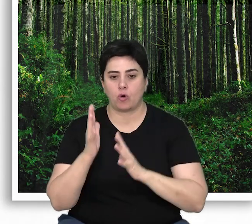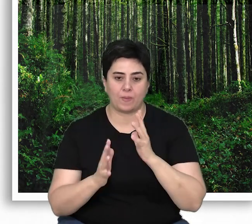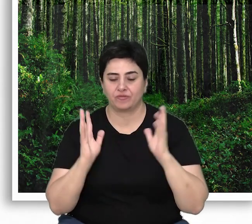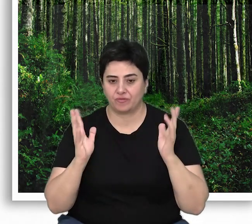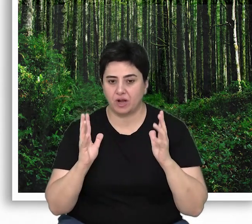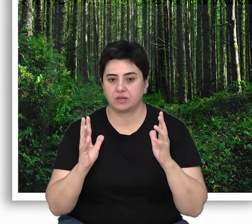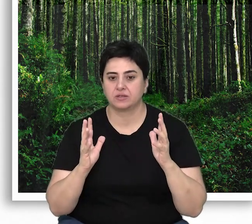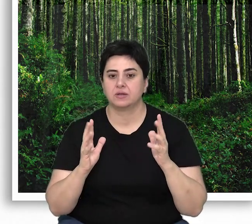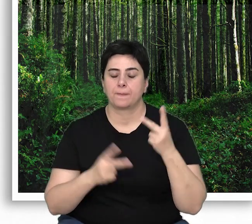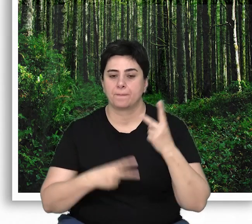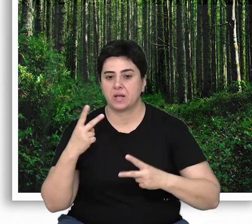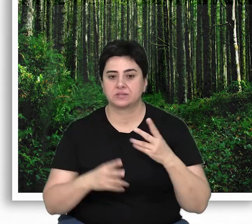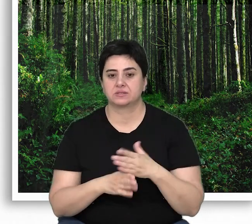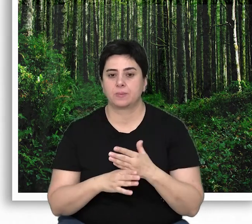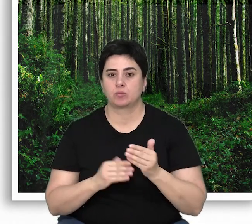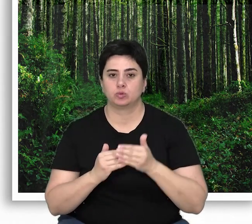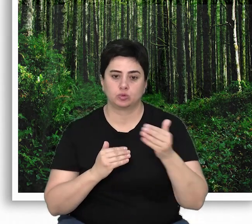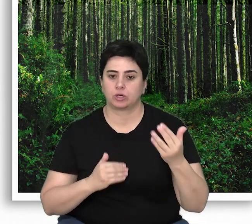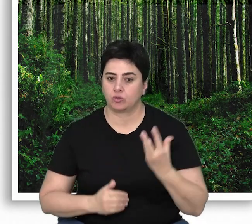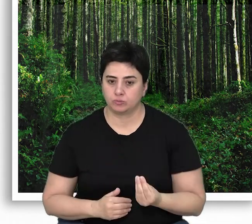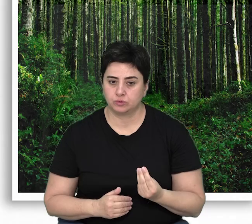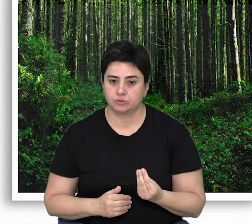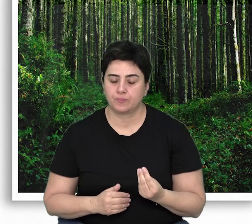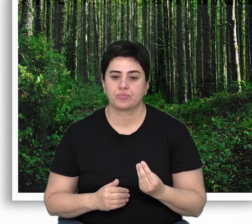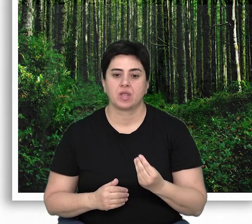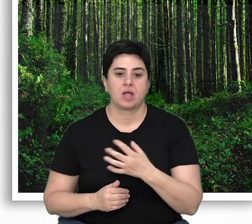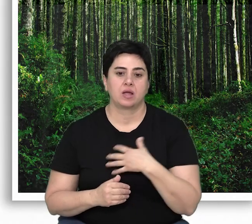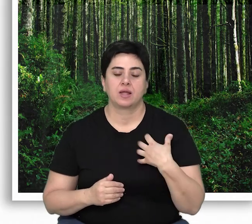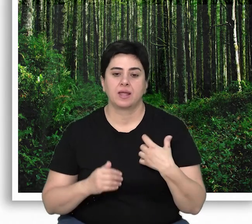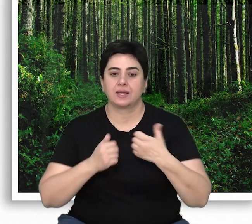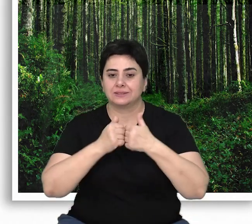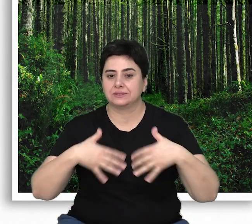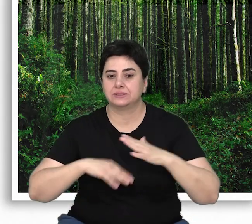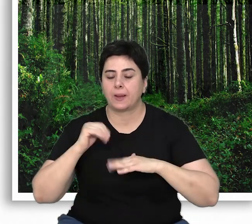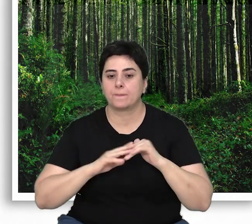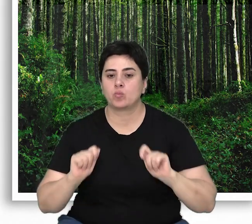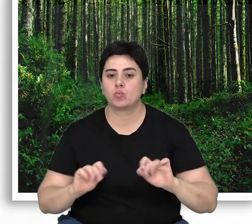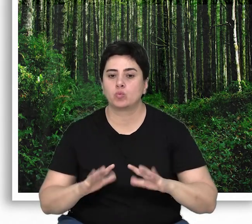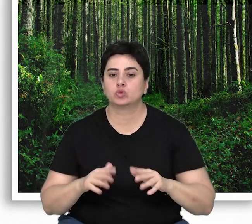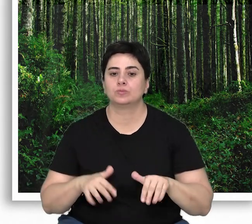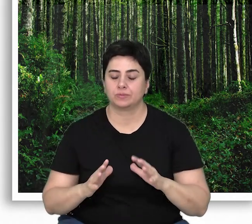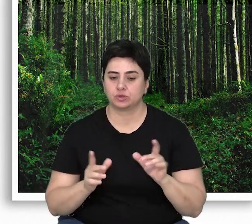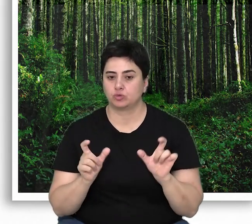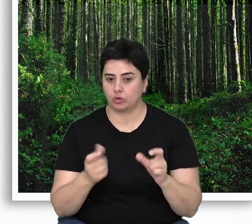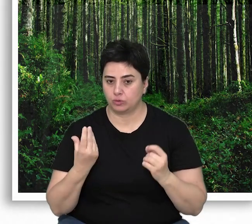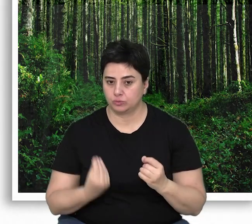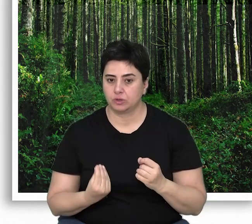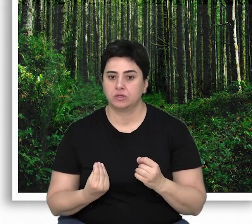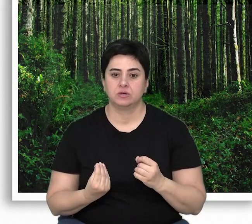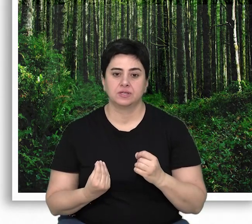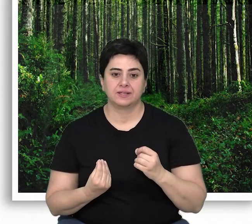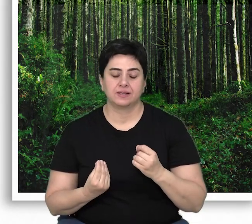ormancılık etkinliklerinden bazı nedenlerle uzak kalabilmiş, ana ekosistem yapısını bozulmadan koruyabilmiş,